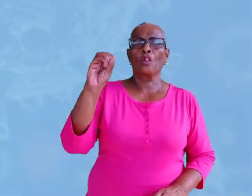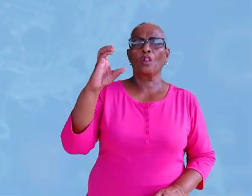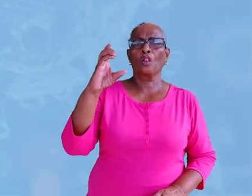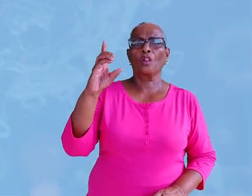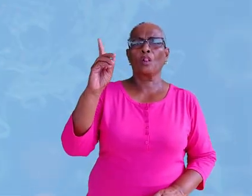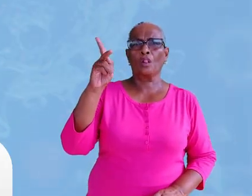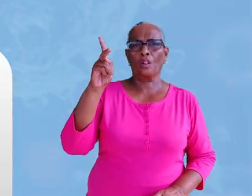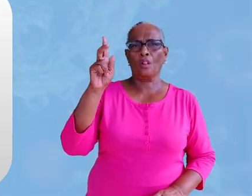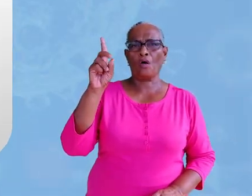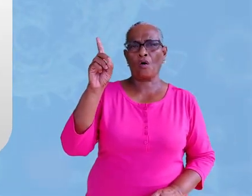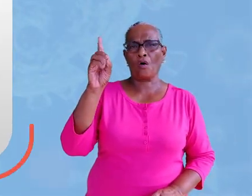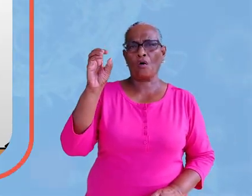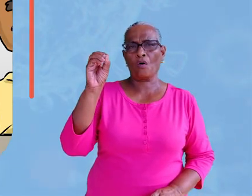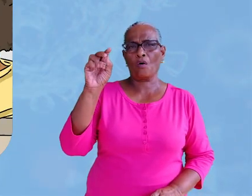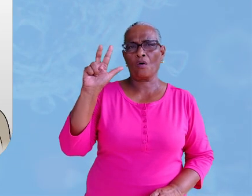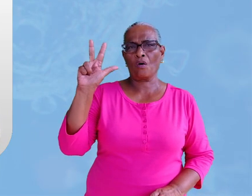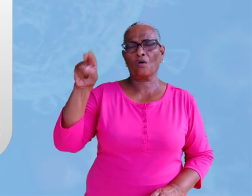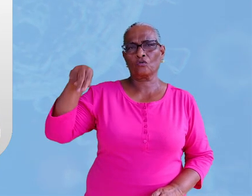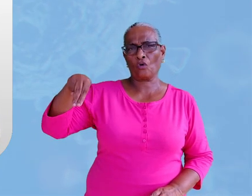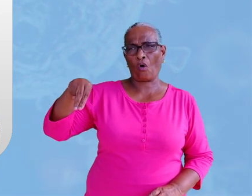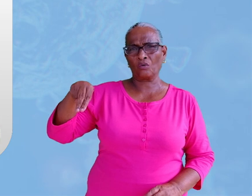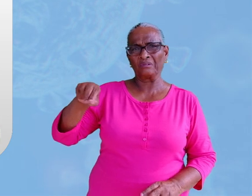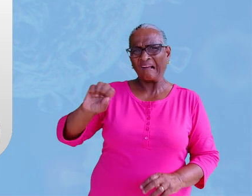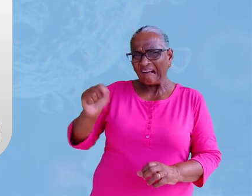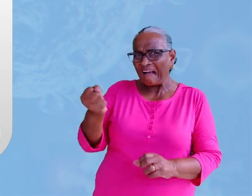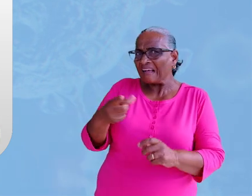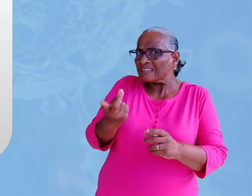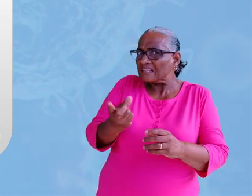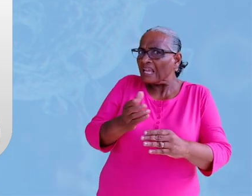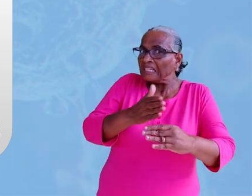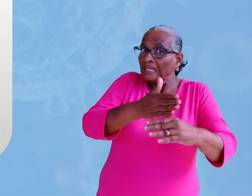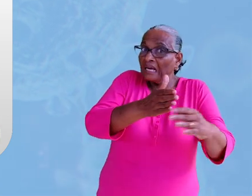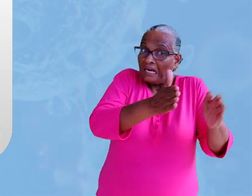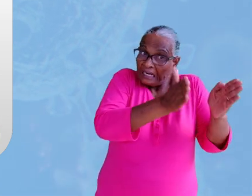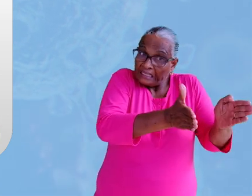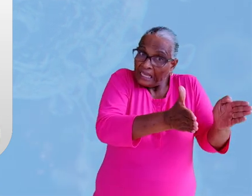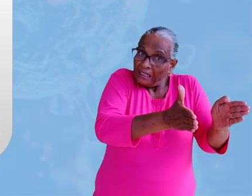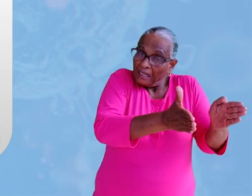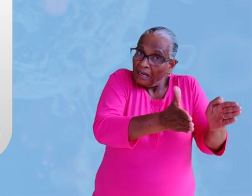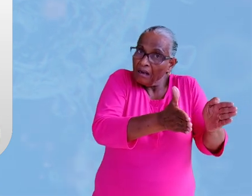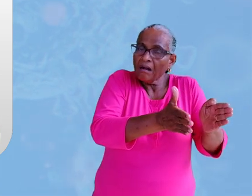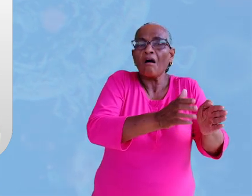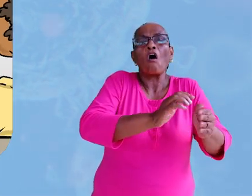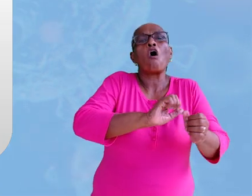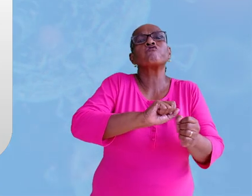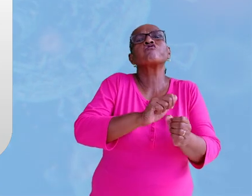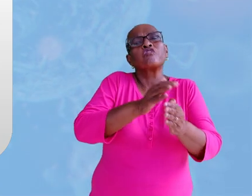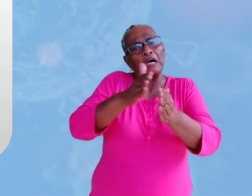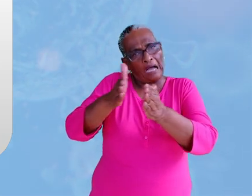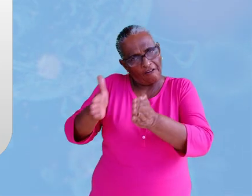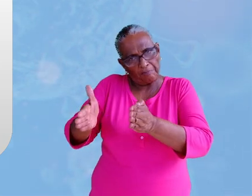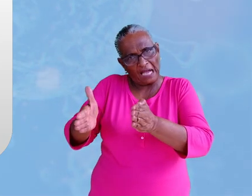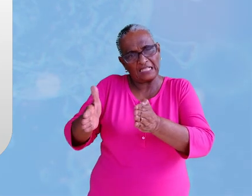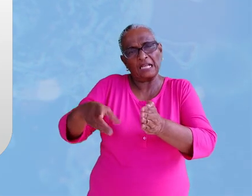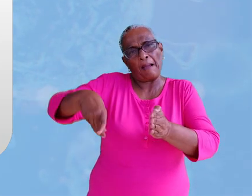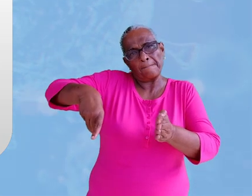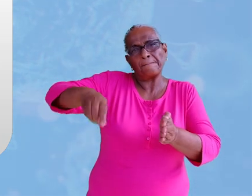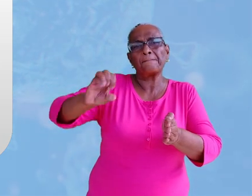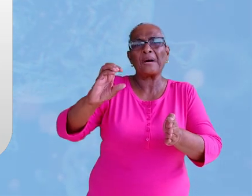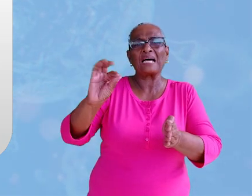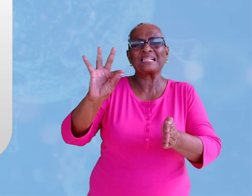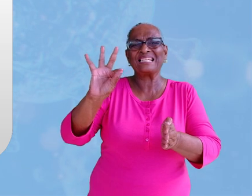Lockdown Een lockdown kan zijn gedeeltelijk of partieel. Bijvoorbeeld